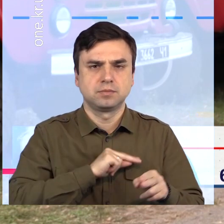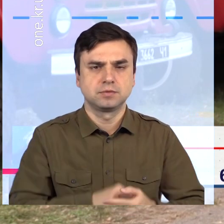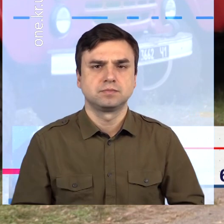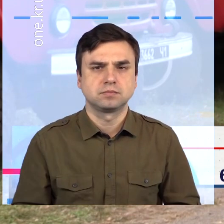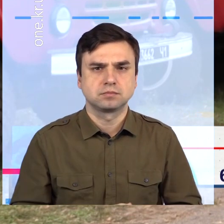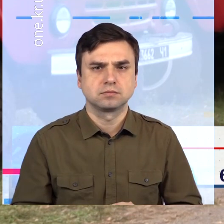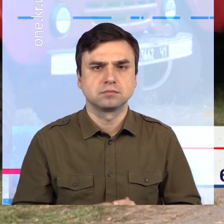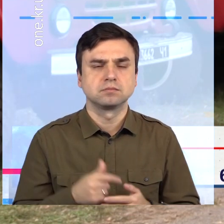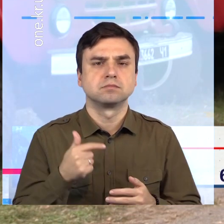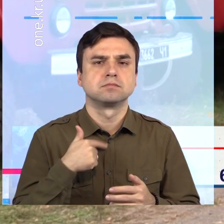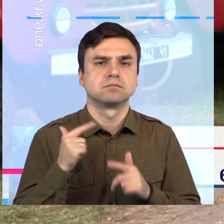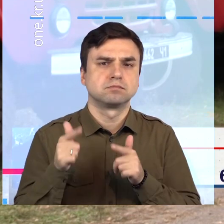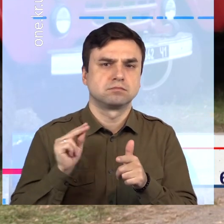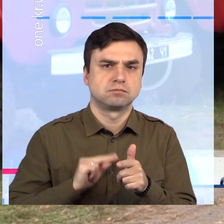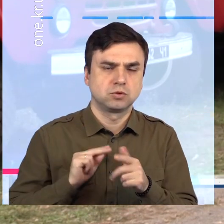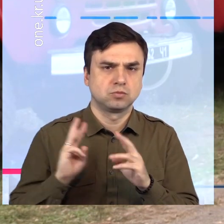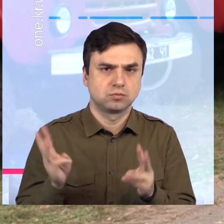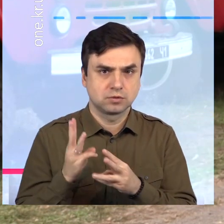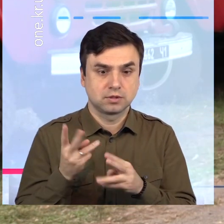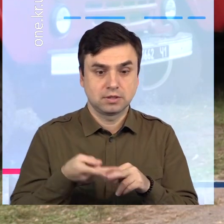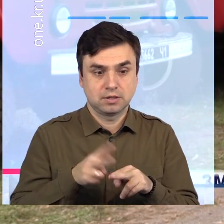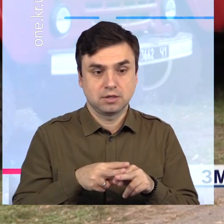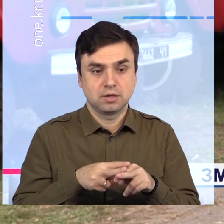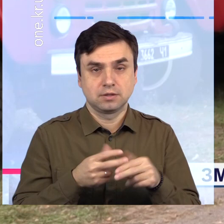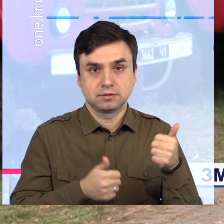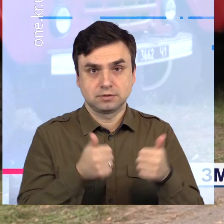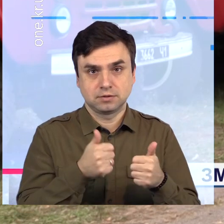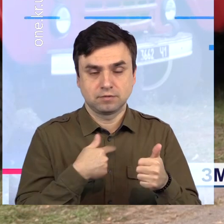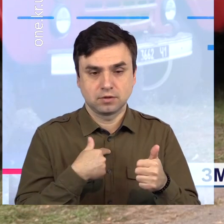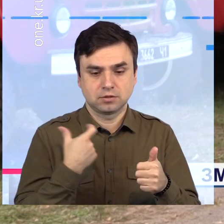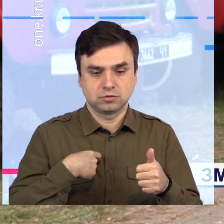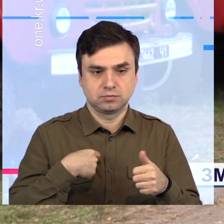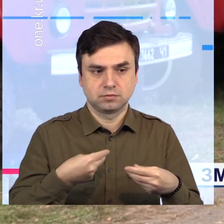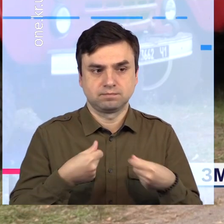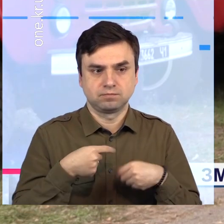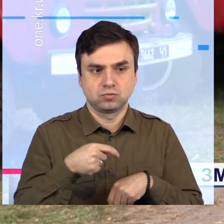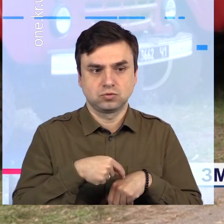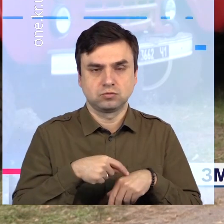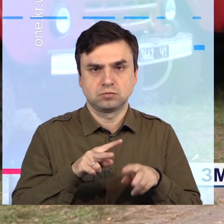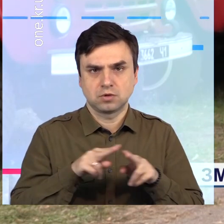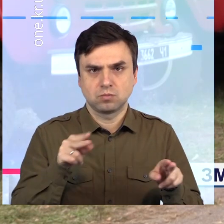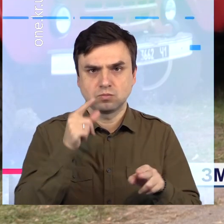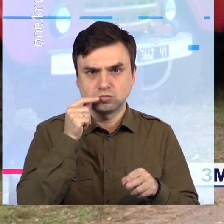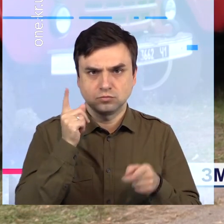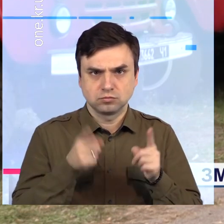роботу. Ці змагання дуже допомагають відчути, як воно чоловікам, тобто бігати по